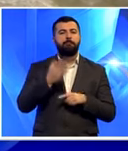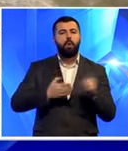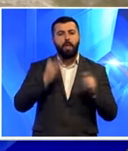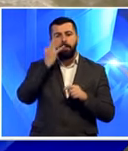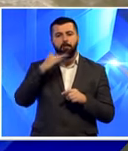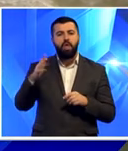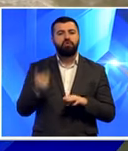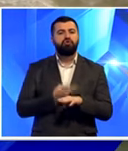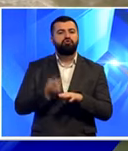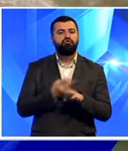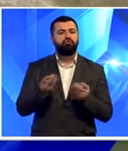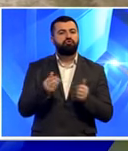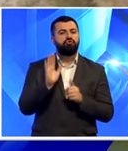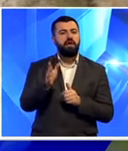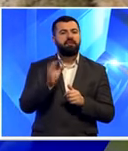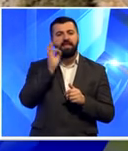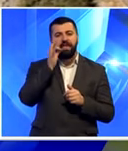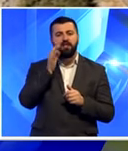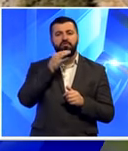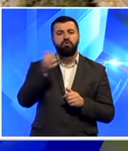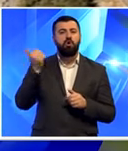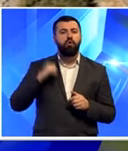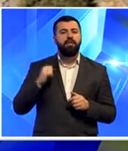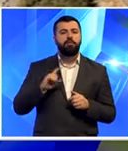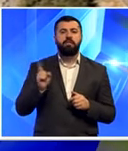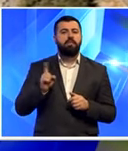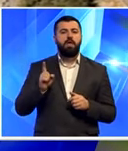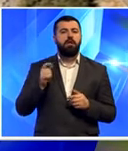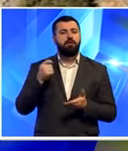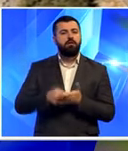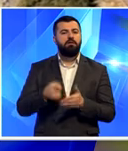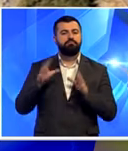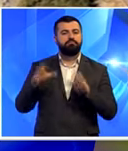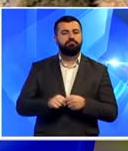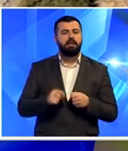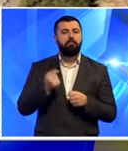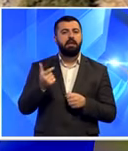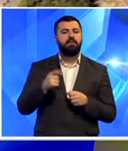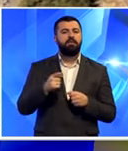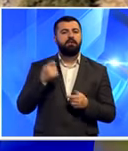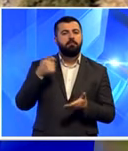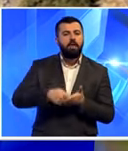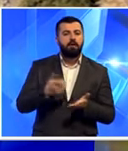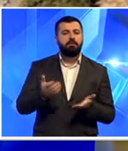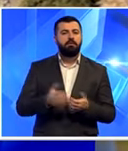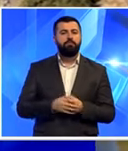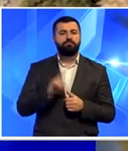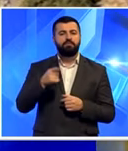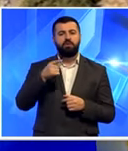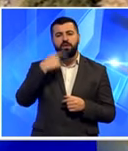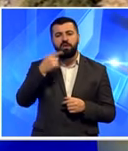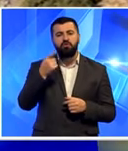miliona kvadrata državnog zemljišta, koje Carević, kako je naveo, godinama nesmetano uzurpira bez ikakve nadoknade ili sankcije.